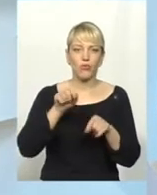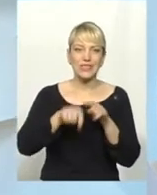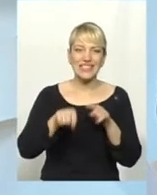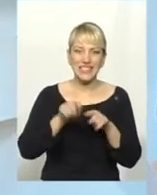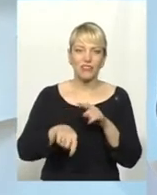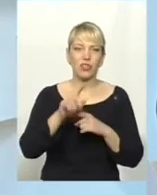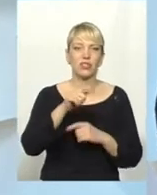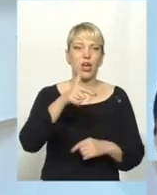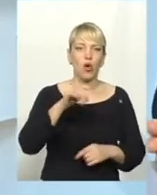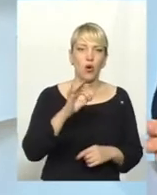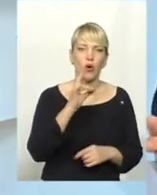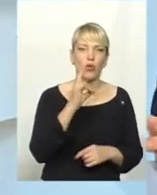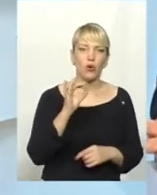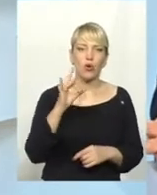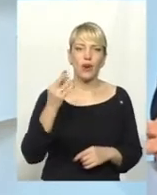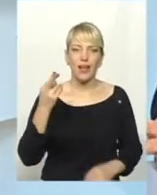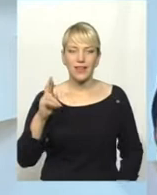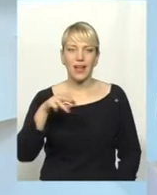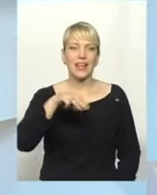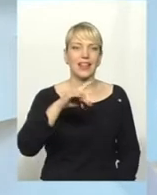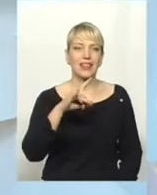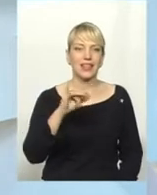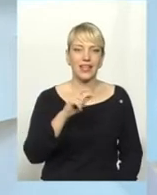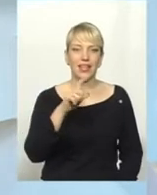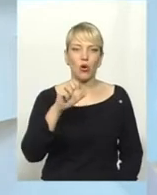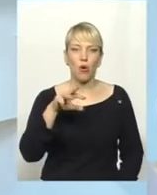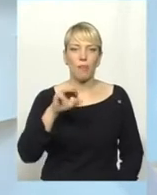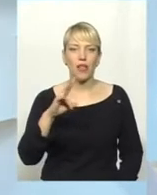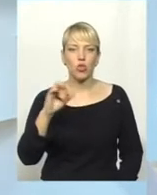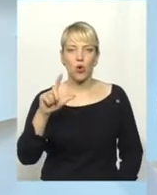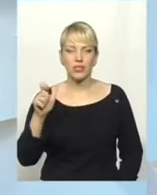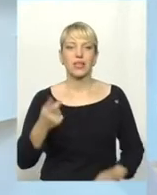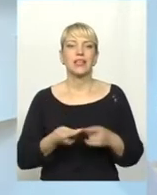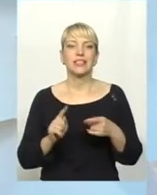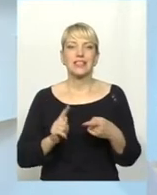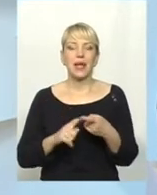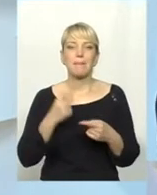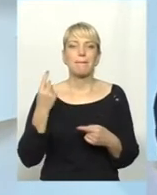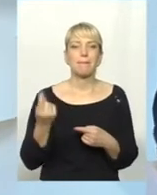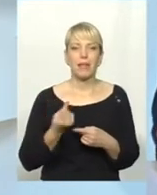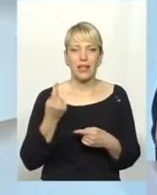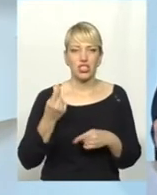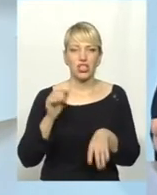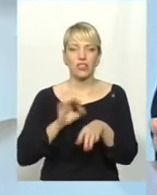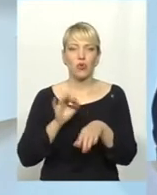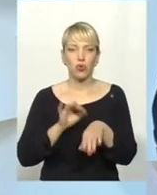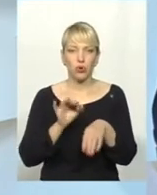і ми кажемо, що це перше покоління, і коли я починав, наші зусилля були